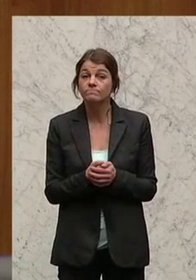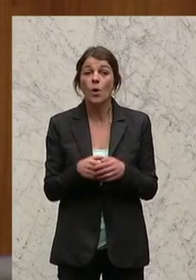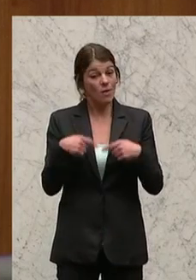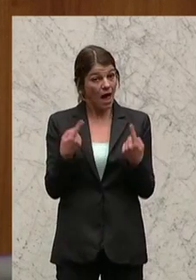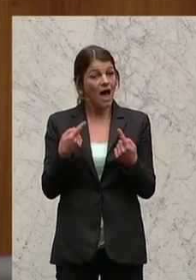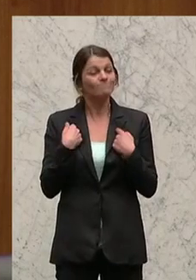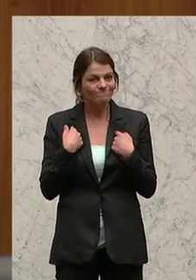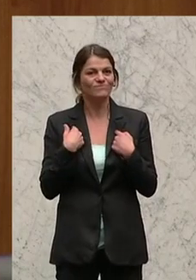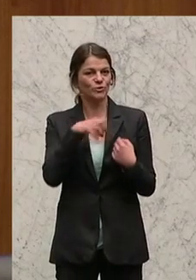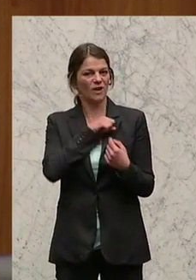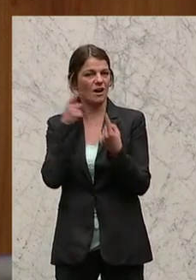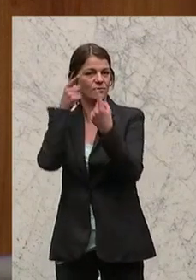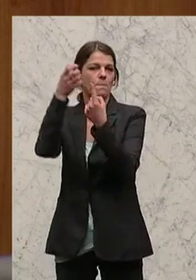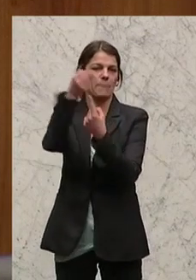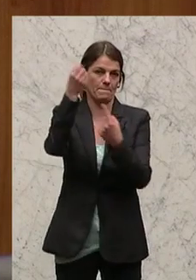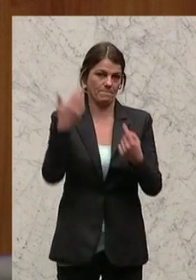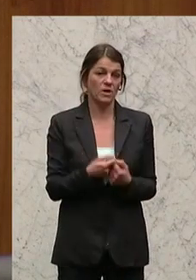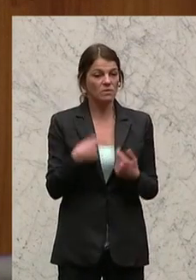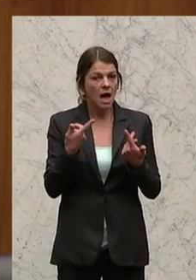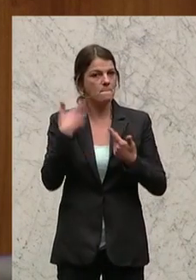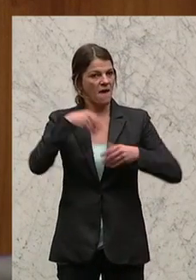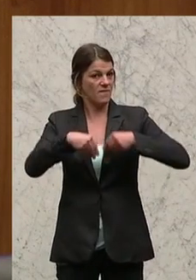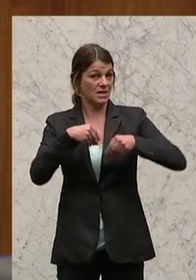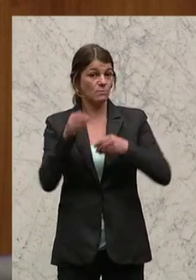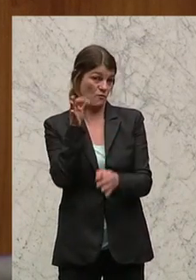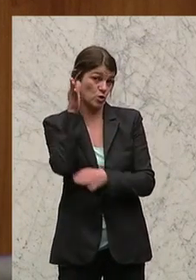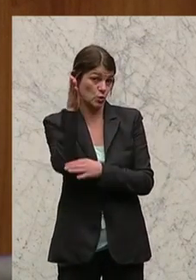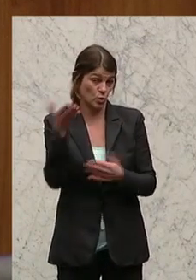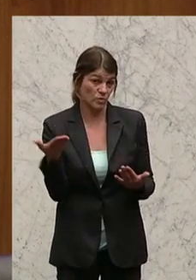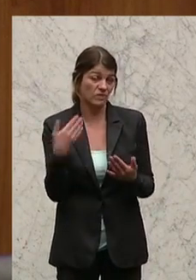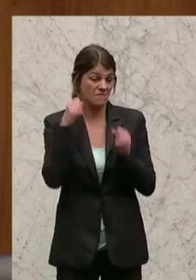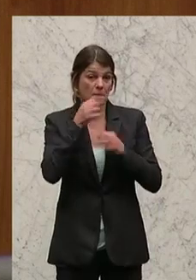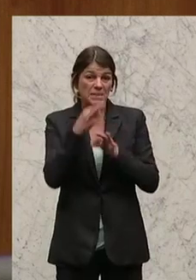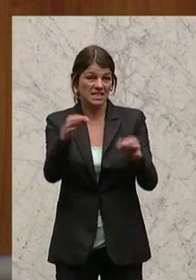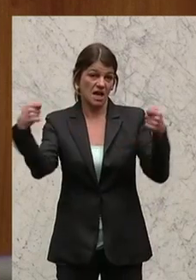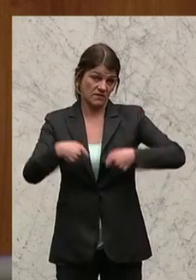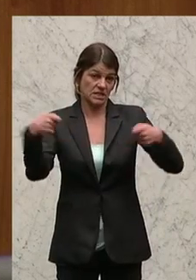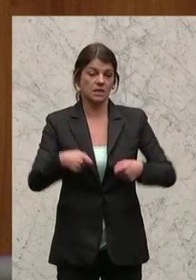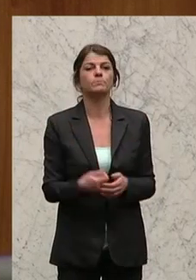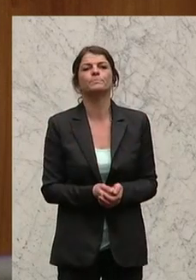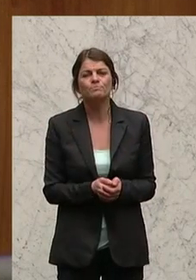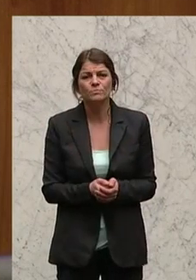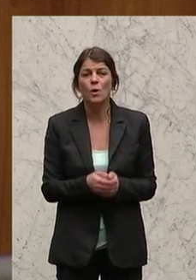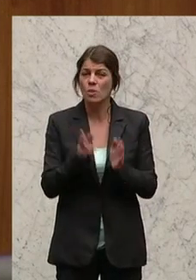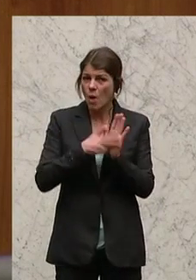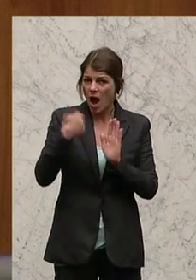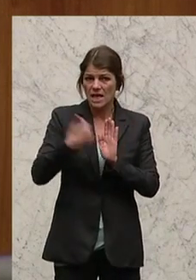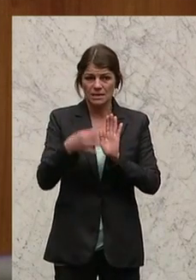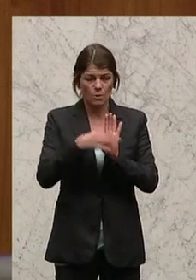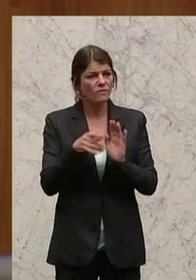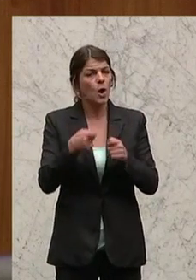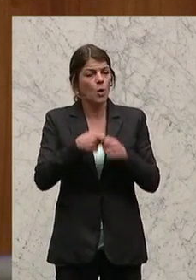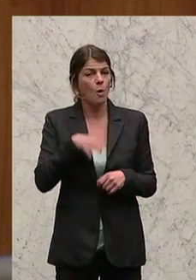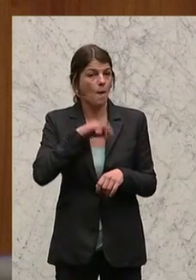dann kommen wir auch dorthin, wo wir uns Spielräume schaffen, um in die Zukunft zu investieren. Und ein letzter Punkt noch, weil der Herr